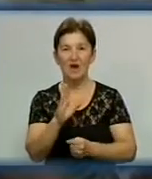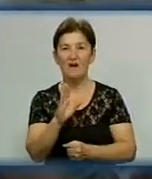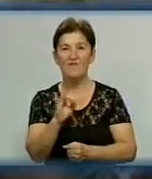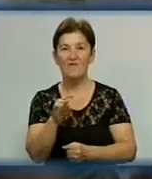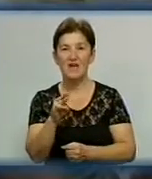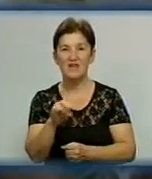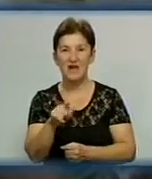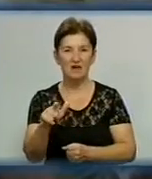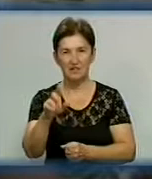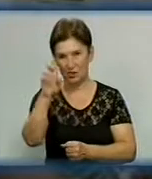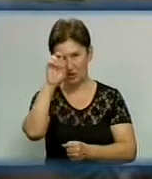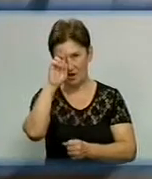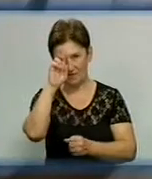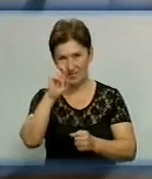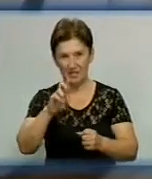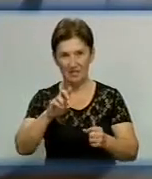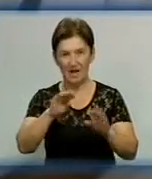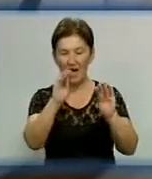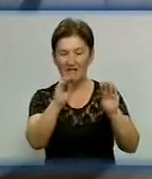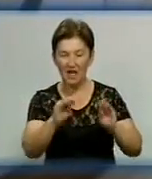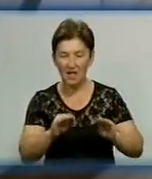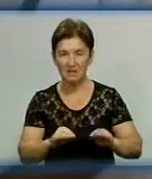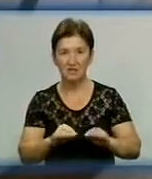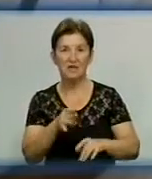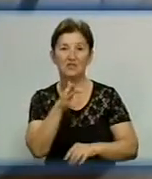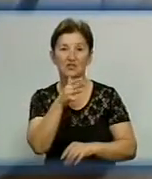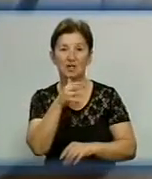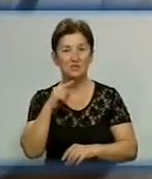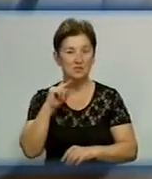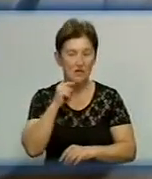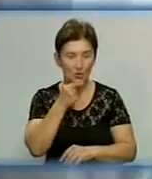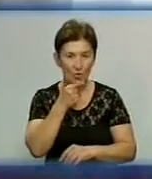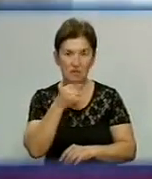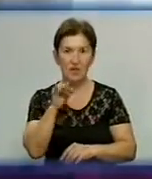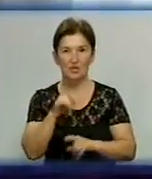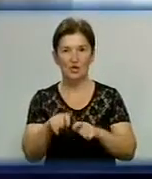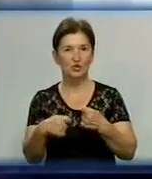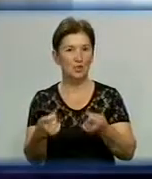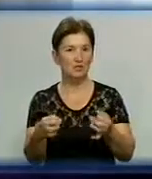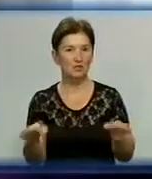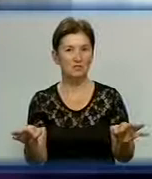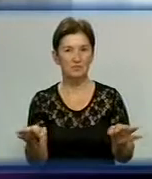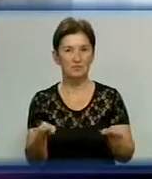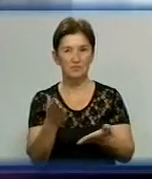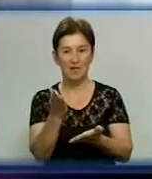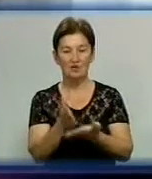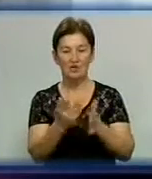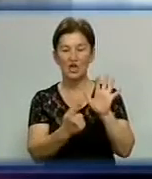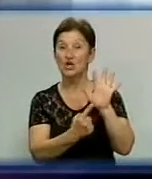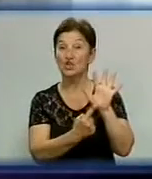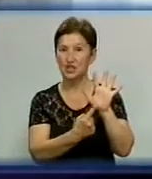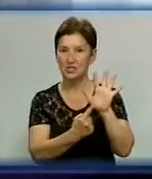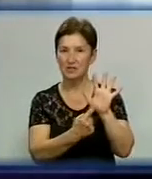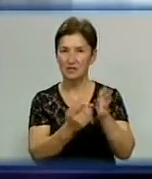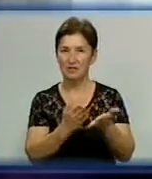реєстрів тощо. Це економить час та робить адміністративні послуги доступнішими. Зараз є шість послуг, будемо